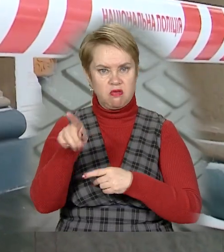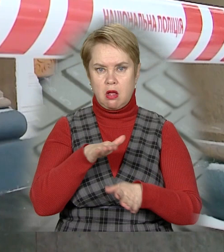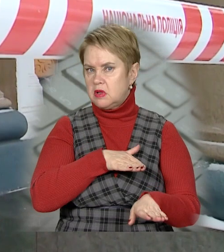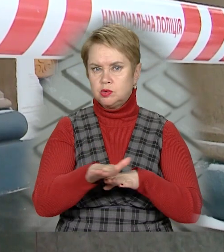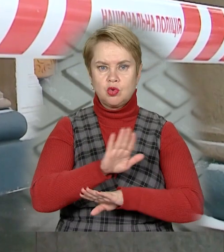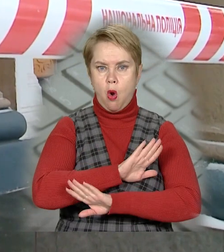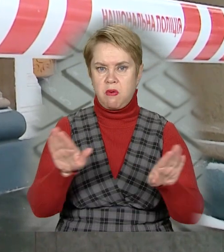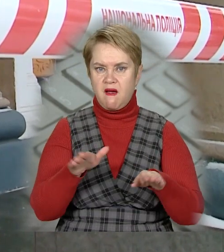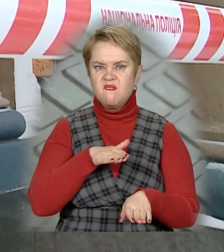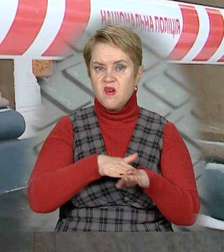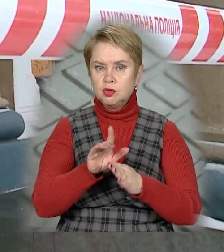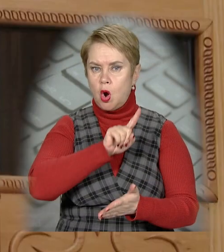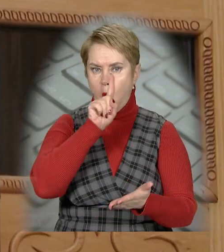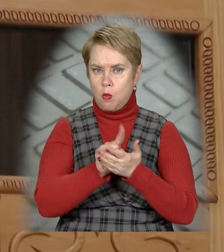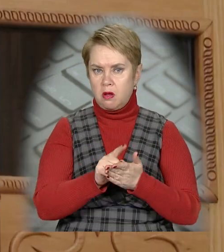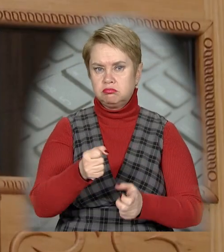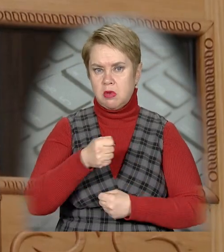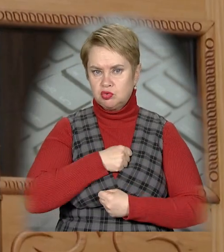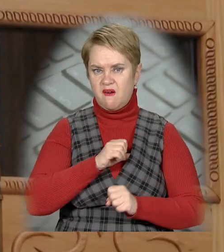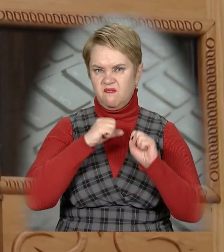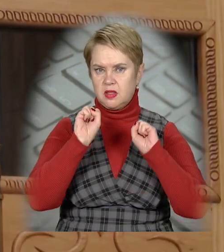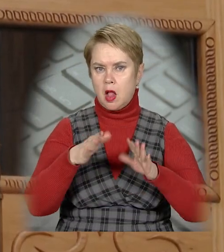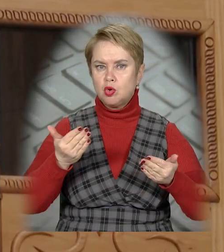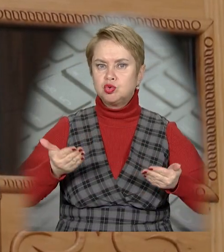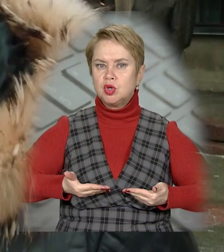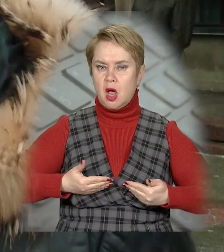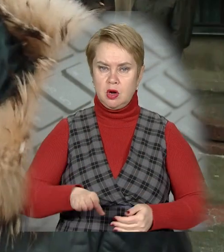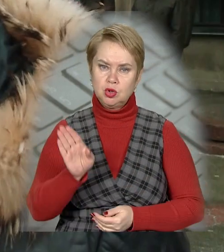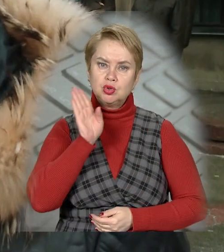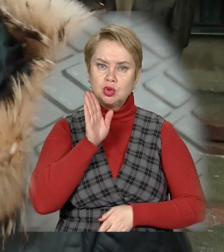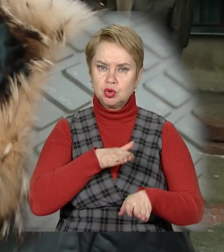вона цього не зробила. Виконавши обов'язок, на жаль, віддала життя.